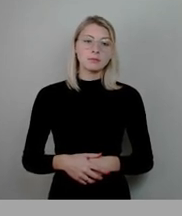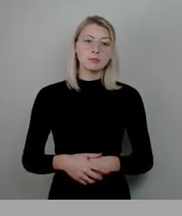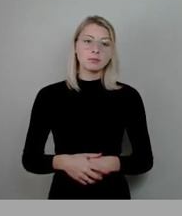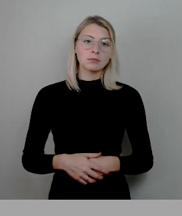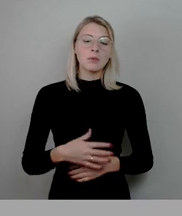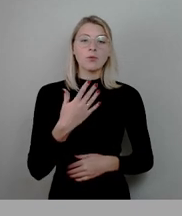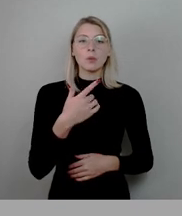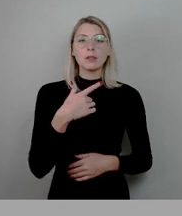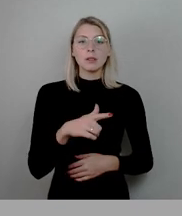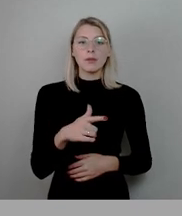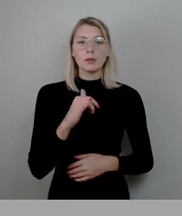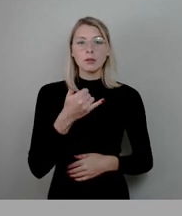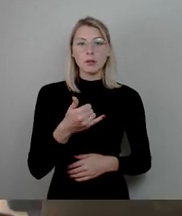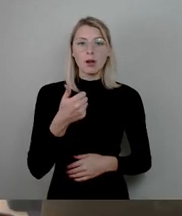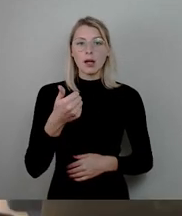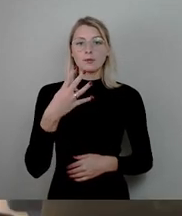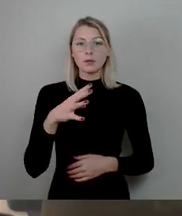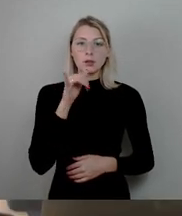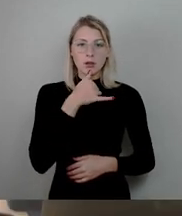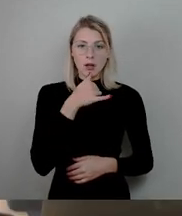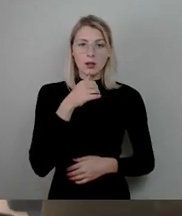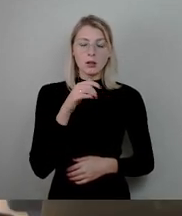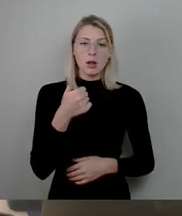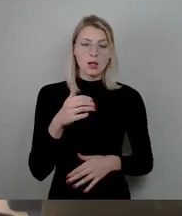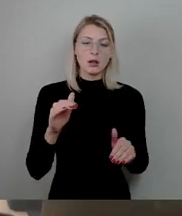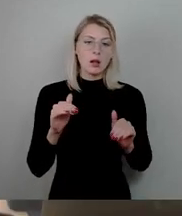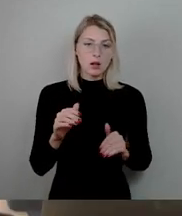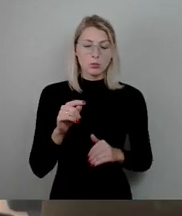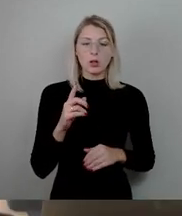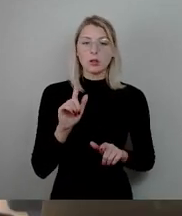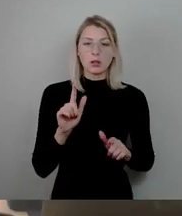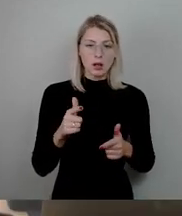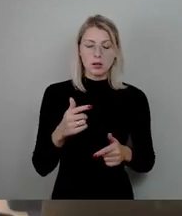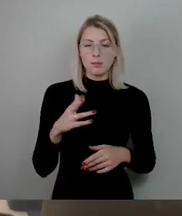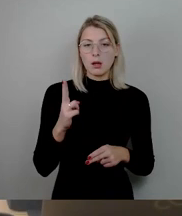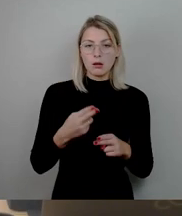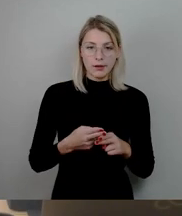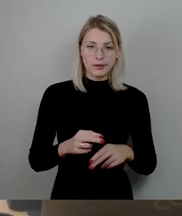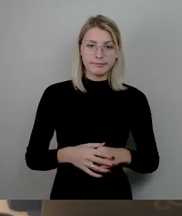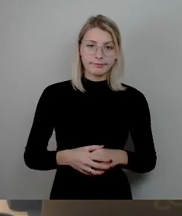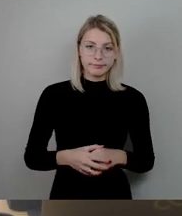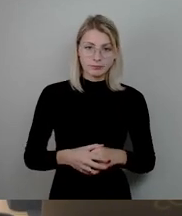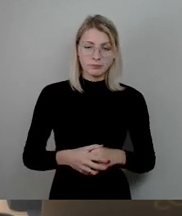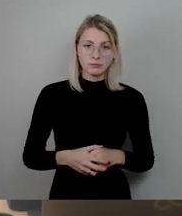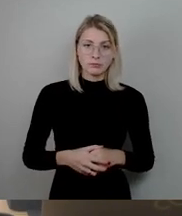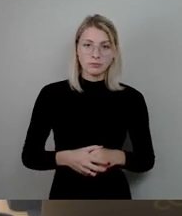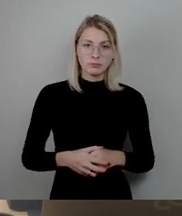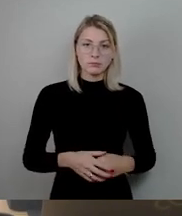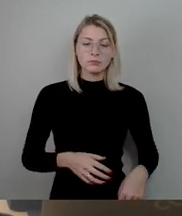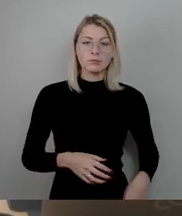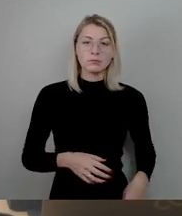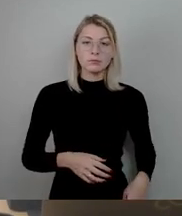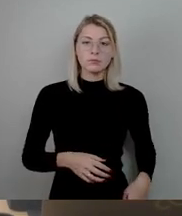Mit 25 Ja, 41 Nein, 1 Enthaltungen, ebenfalls keine Mehrheit gefunden. Deswegen widmen wir uns jetzt dem